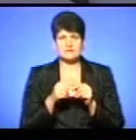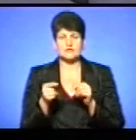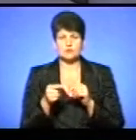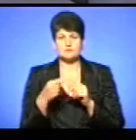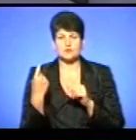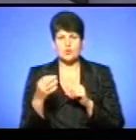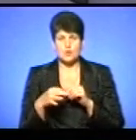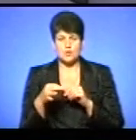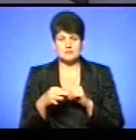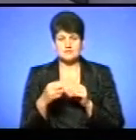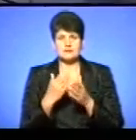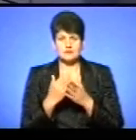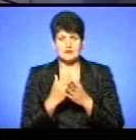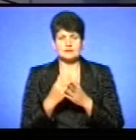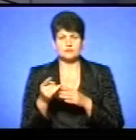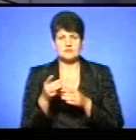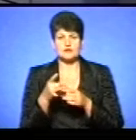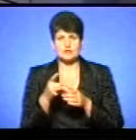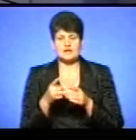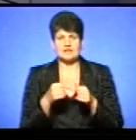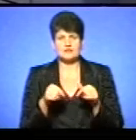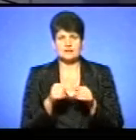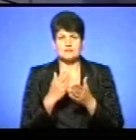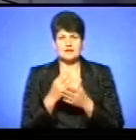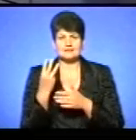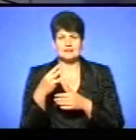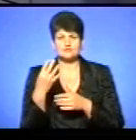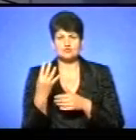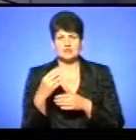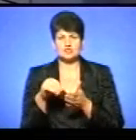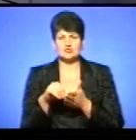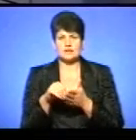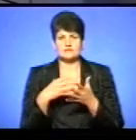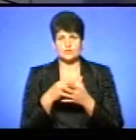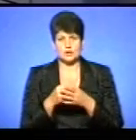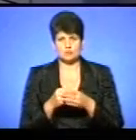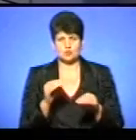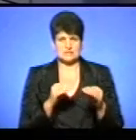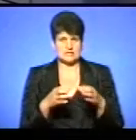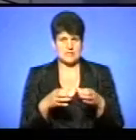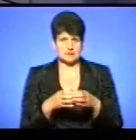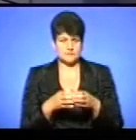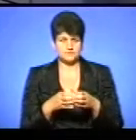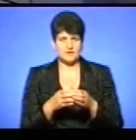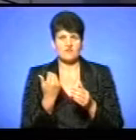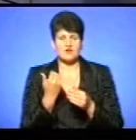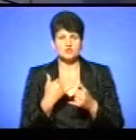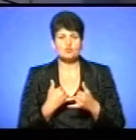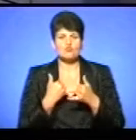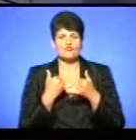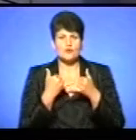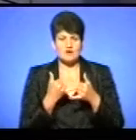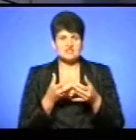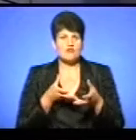області існує Тернопільське регіональне відділення, яке зараз налічує 34 члени в своєму складі. Ваші, власне, повноваження щодо впливу на